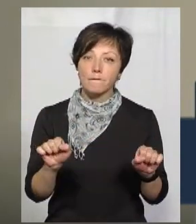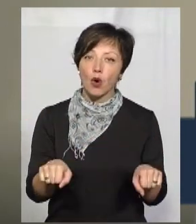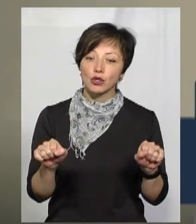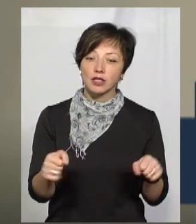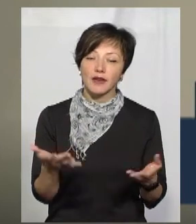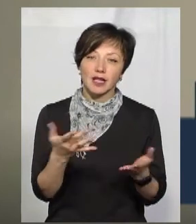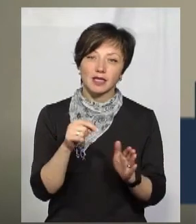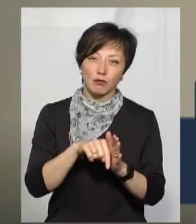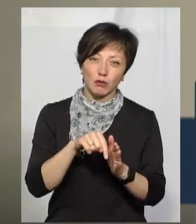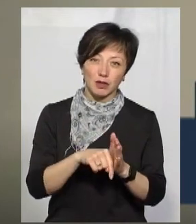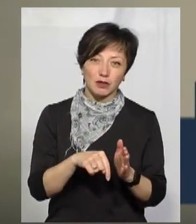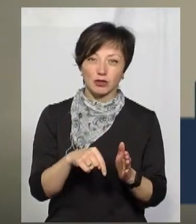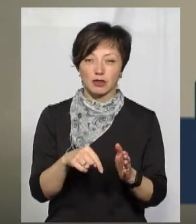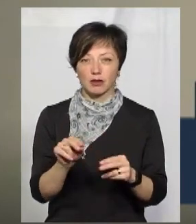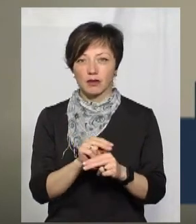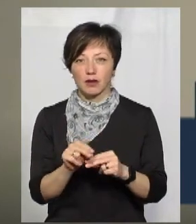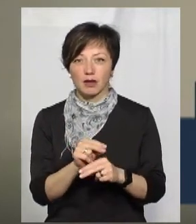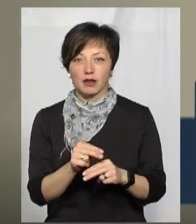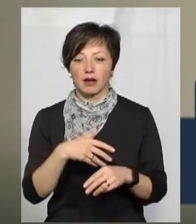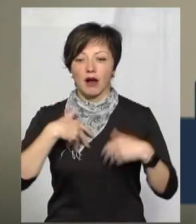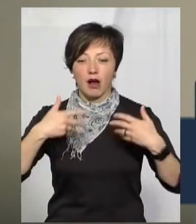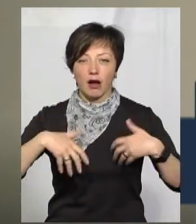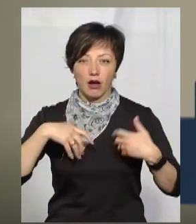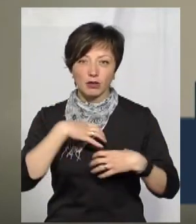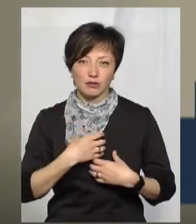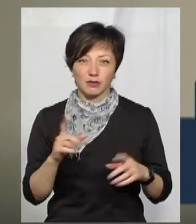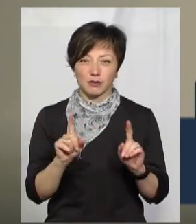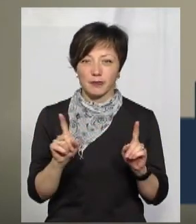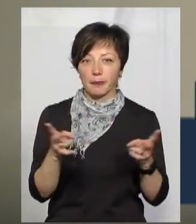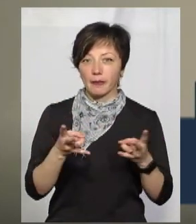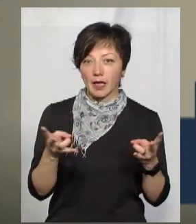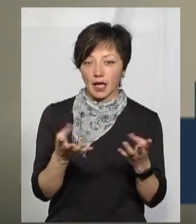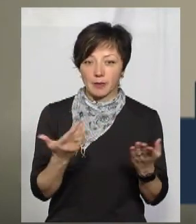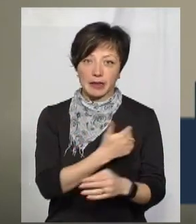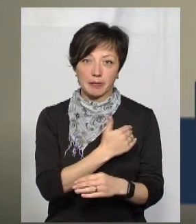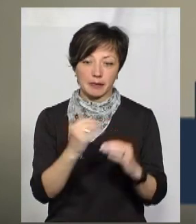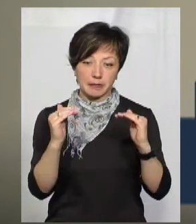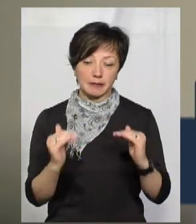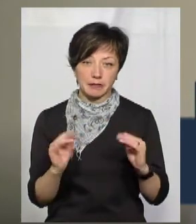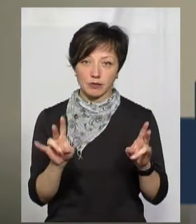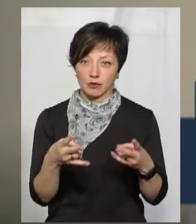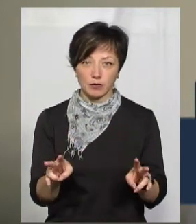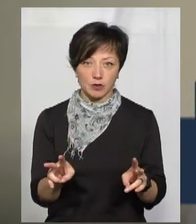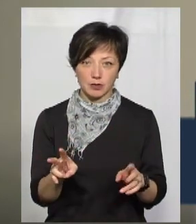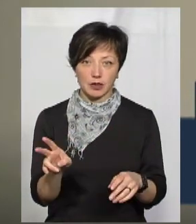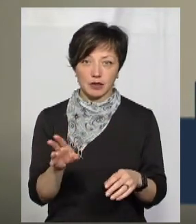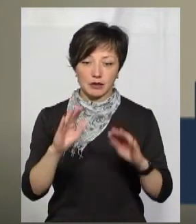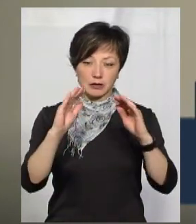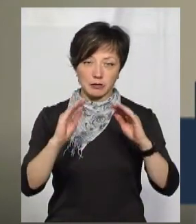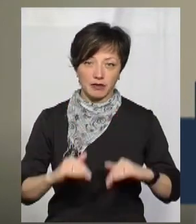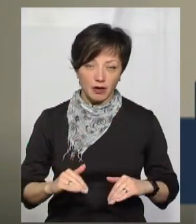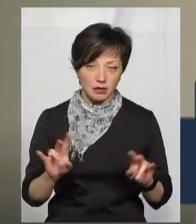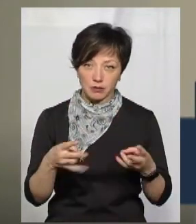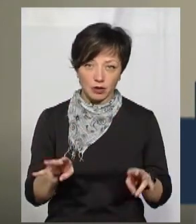можливо, якесь симптоматичне лікування, там від Харковища, якщо це потрібно. Якщо там невеличка температура, її не потрібно і збивати.